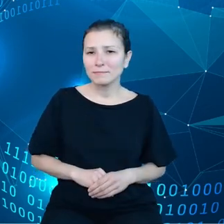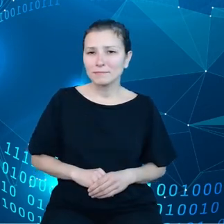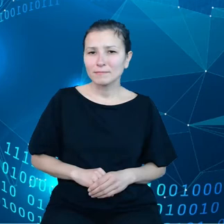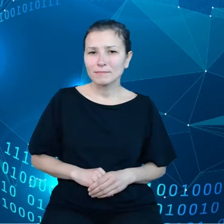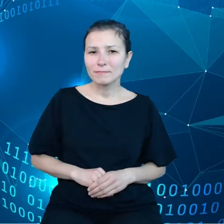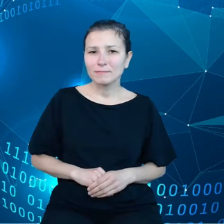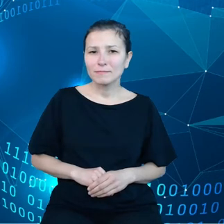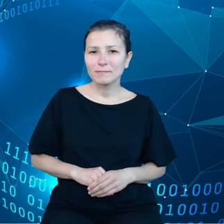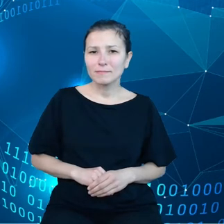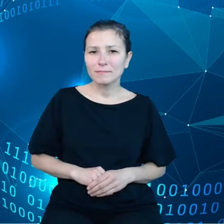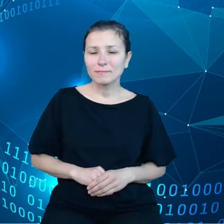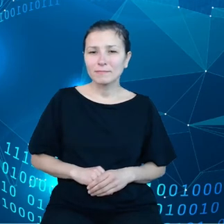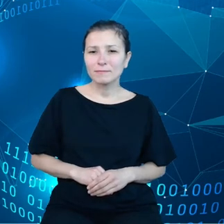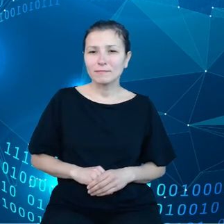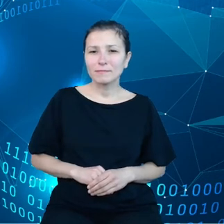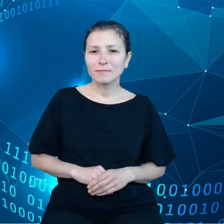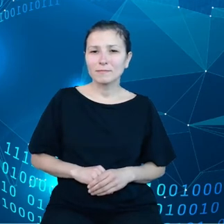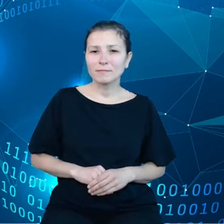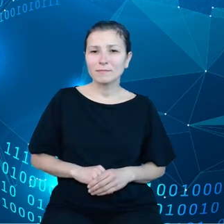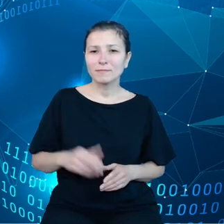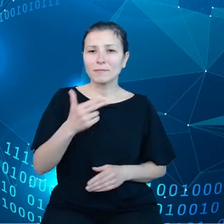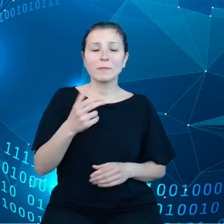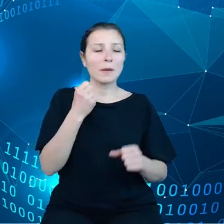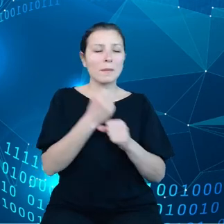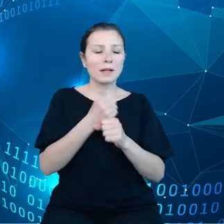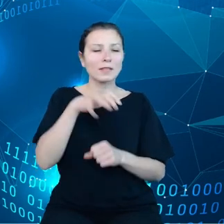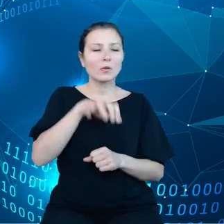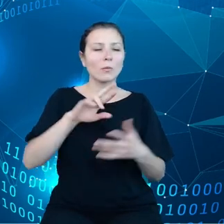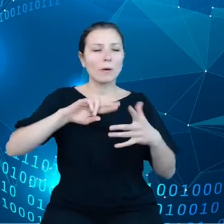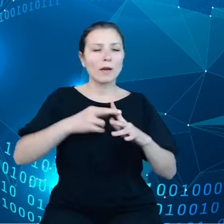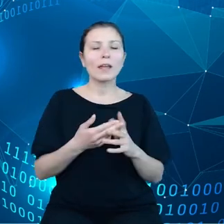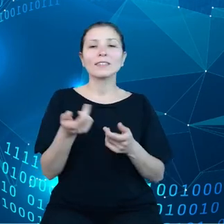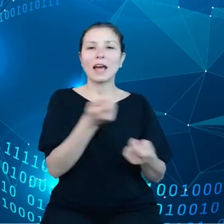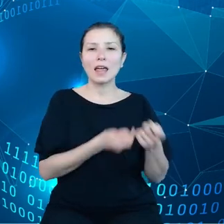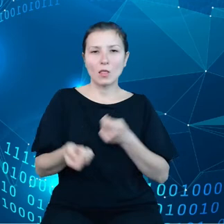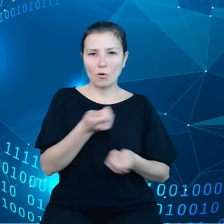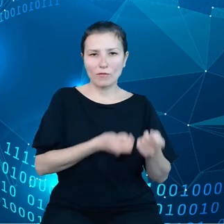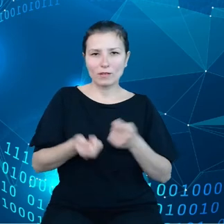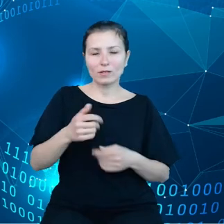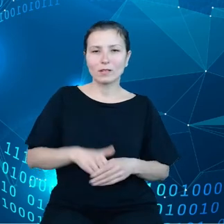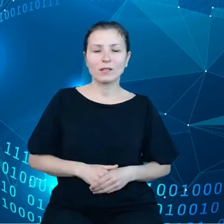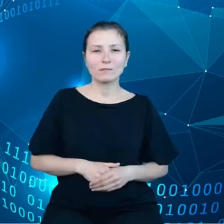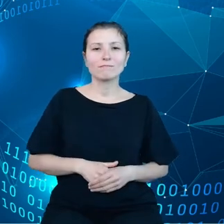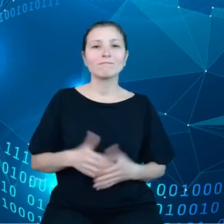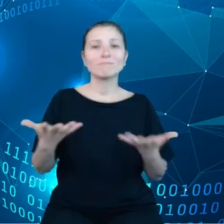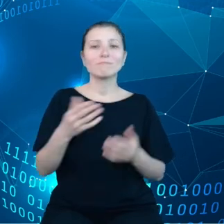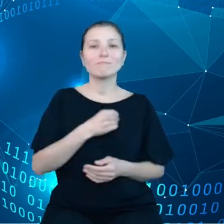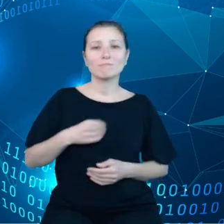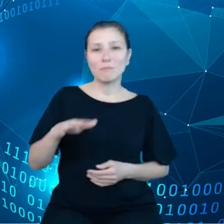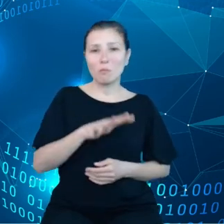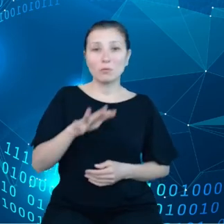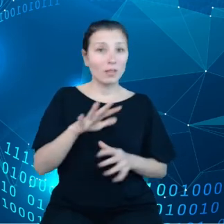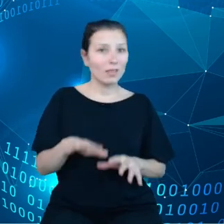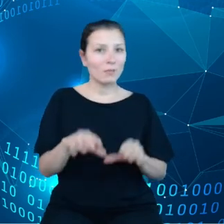z rejestrami. Handlowymi w Polsce. Natomiast tytułem wstępu